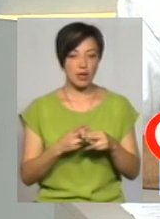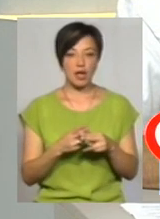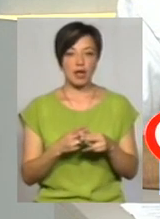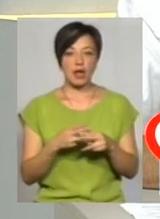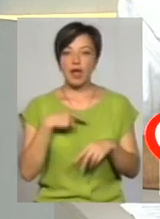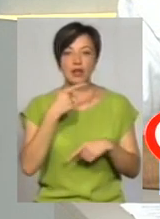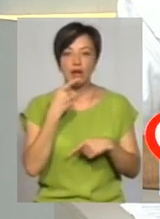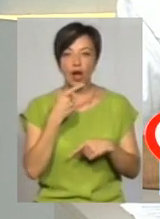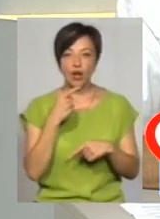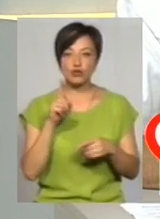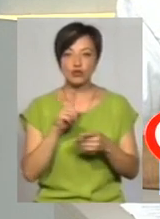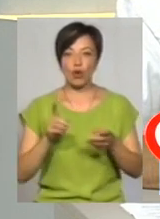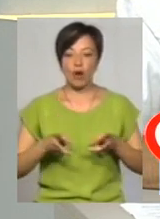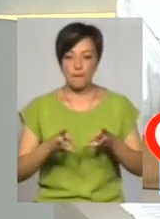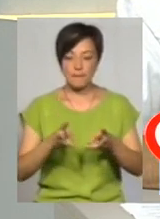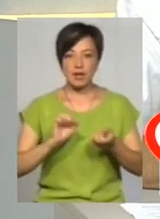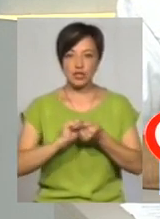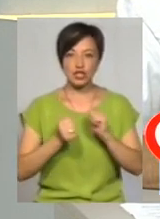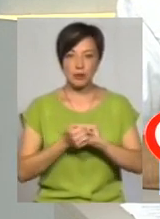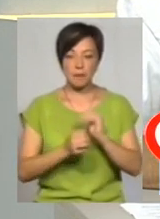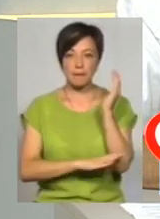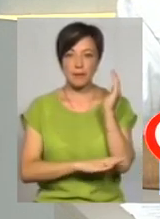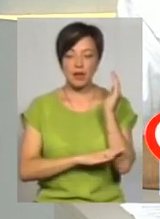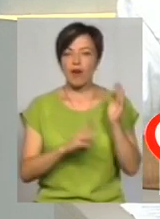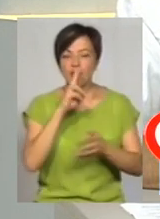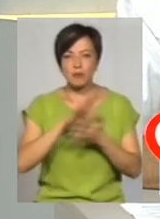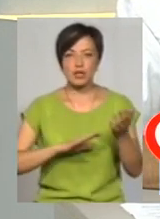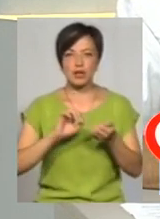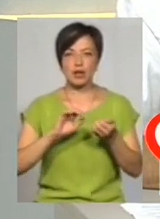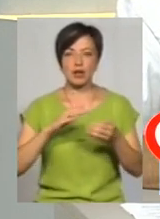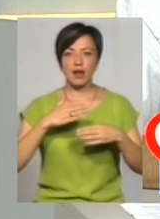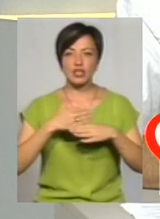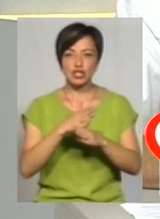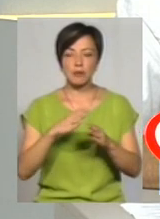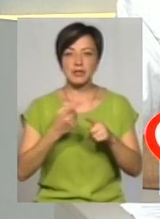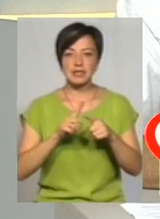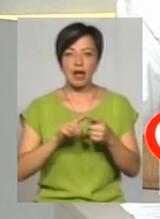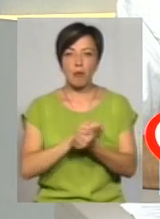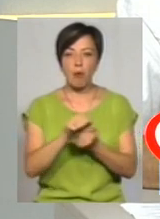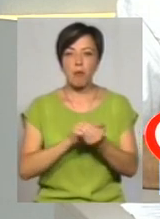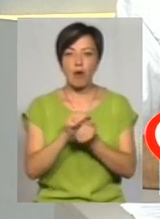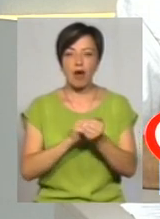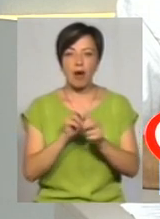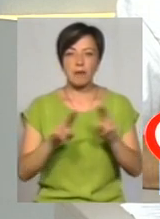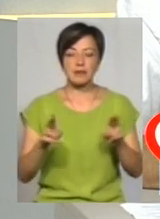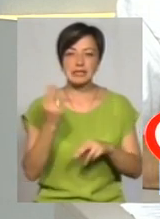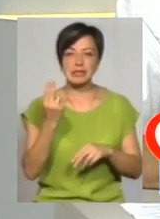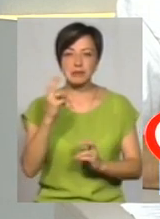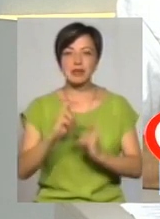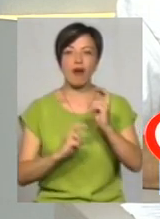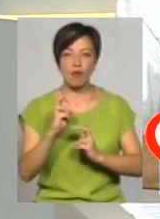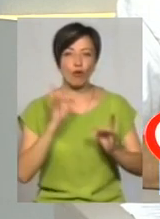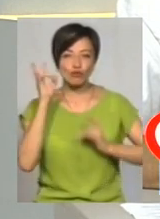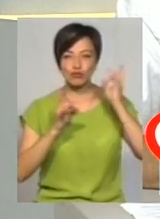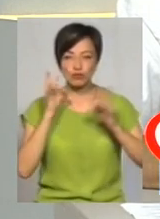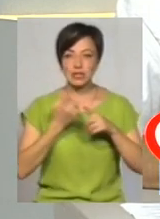дробарку, тобто щіпи. Мені це нагадало просто цехпомогу на цьому заводі, бо я там працював. ТЕС